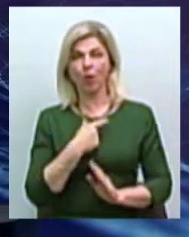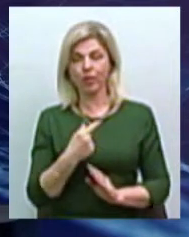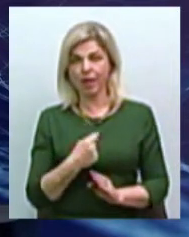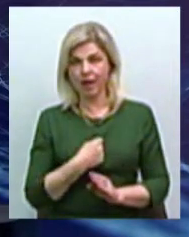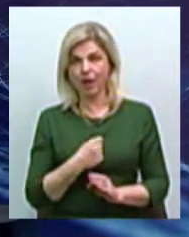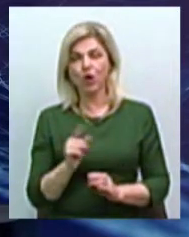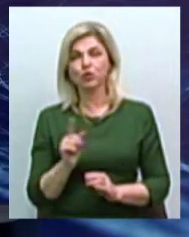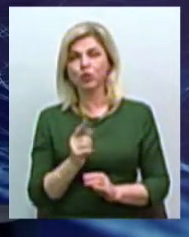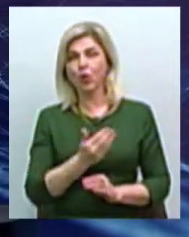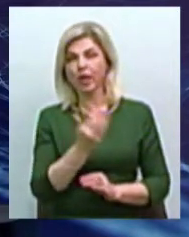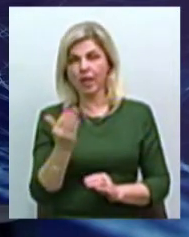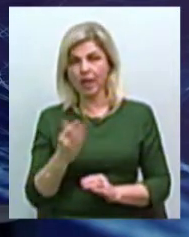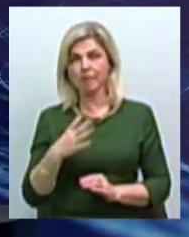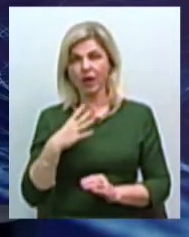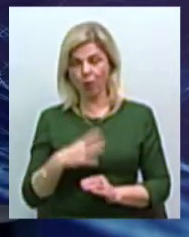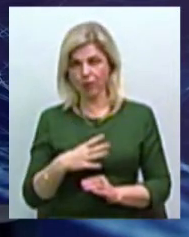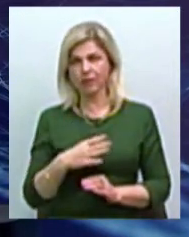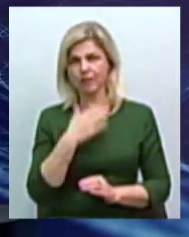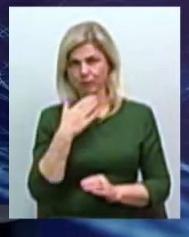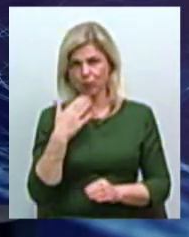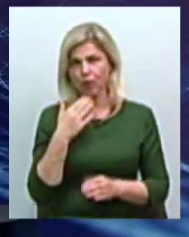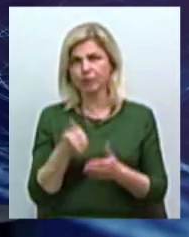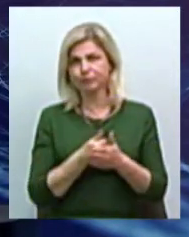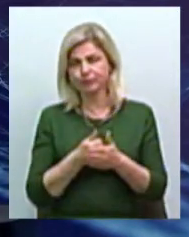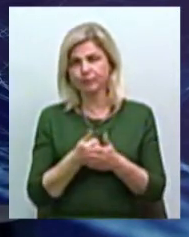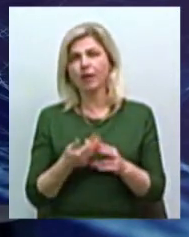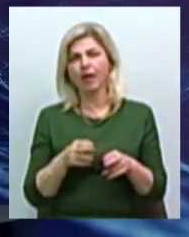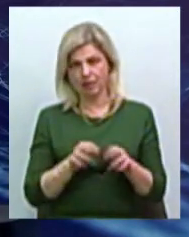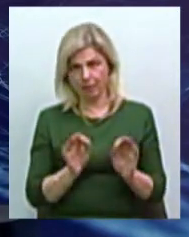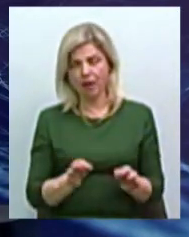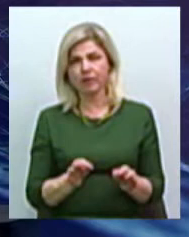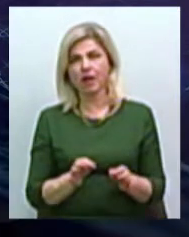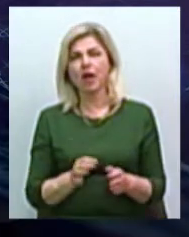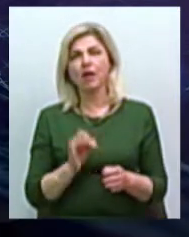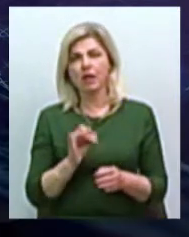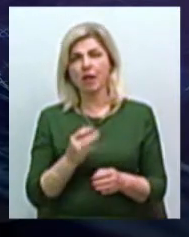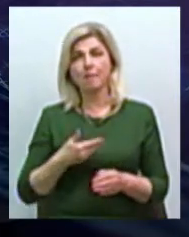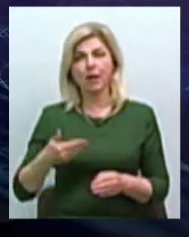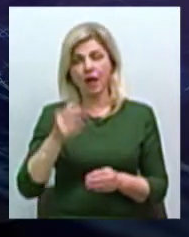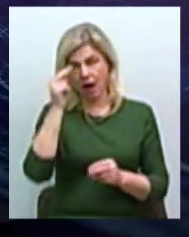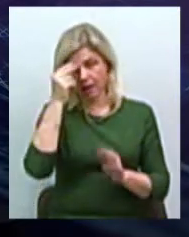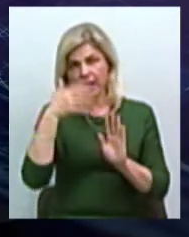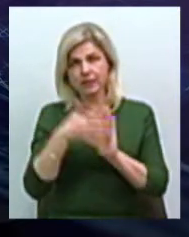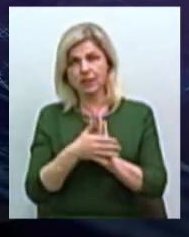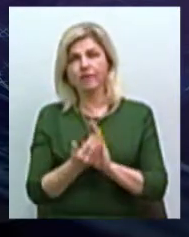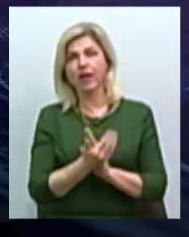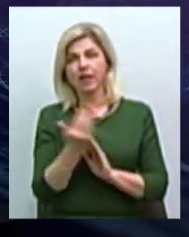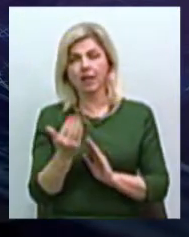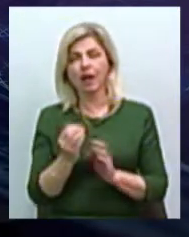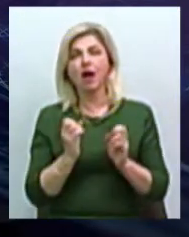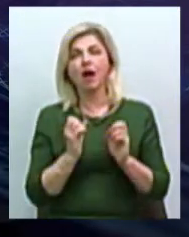приходиться прыгати выше своєї голови – це правда. І по-більшому сьогодні ми аналізували їх, наскільки